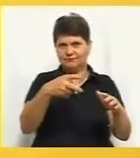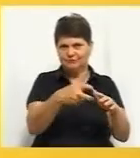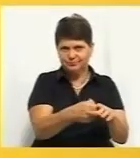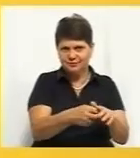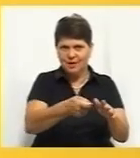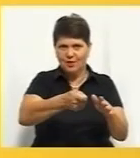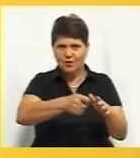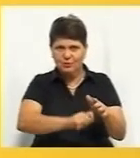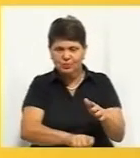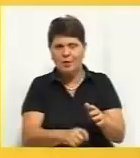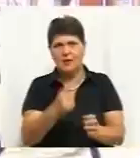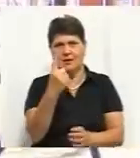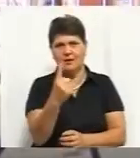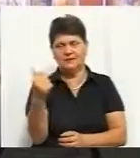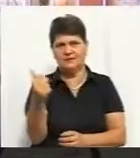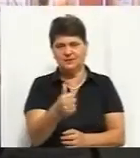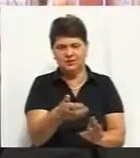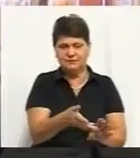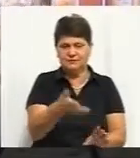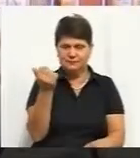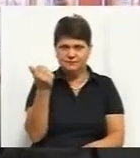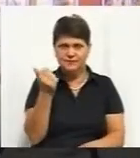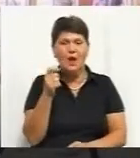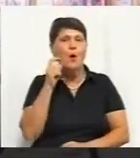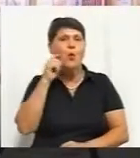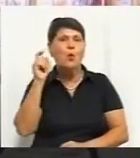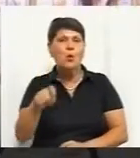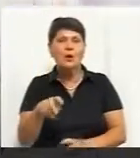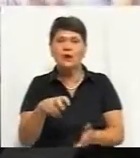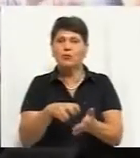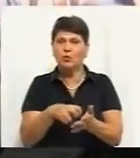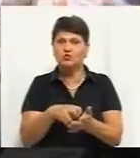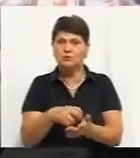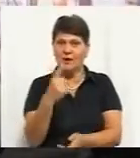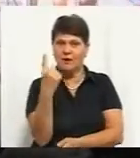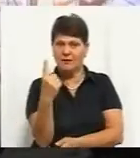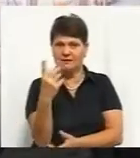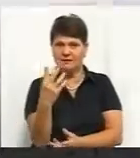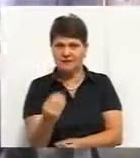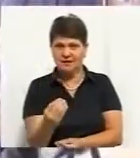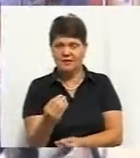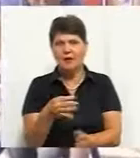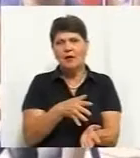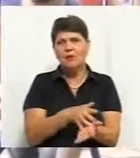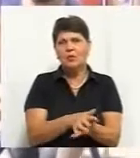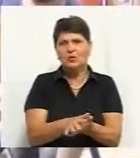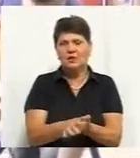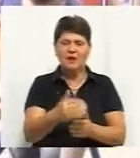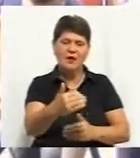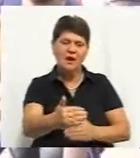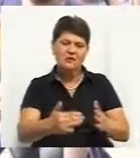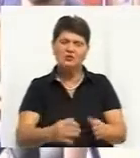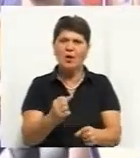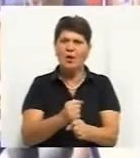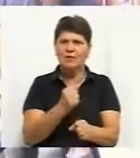спеціально, як в «Укрпошті». Рамка, яка дозволяє виймати кореспонденцію. Ні скільки не було потрачено, чекали ящики, обробляли